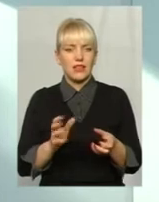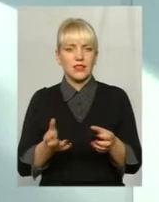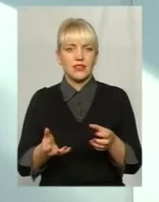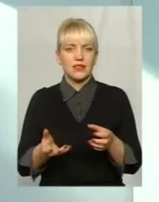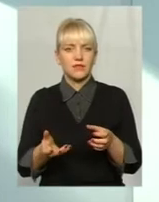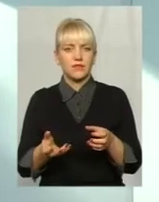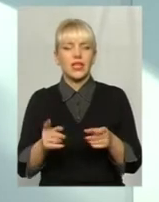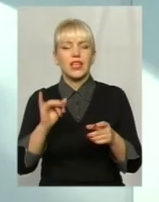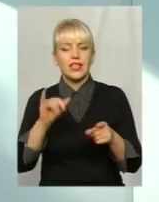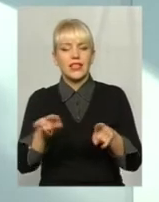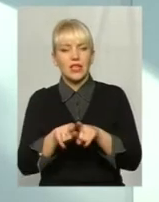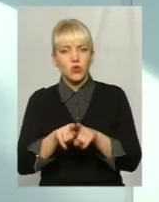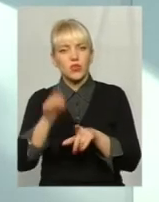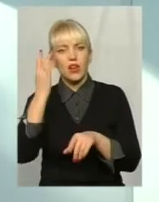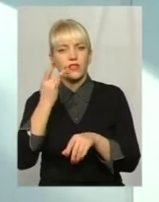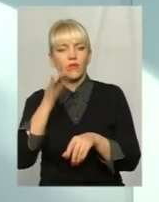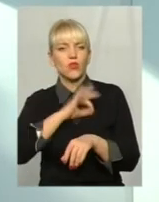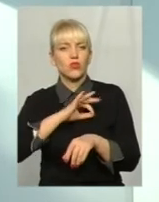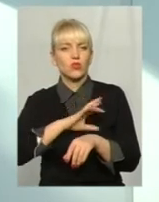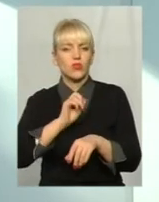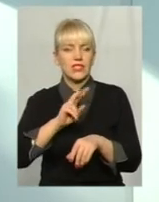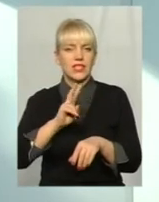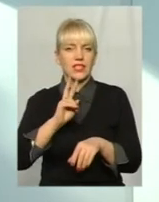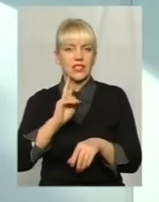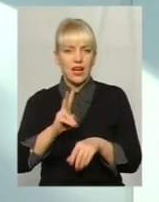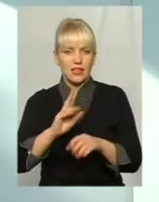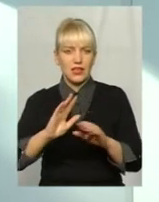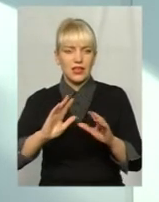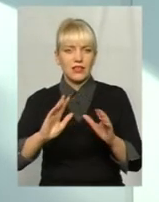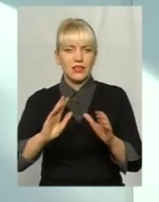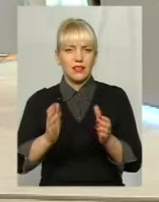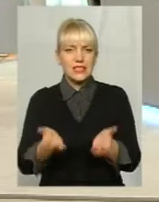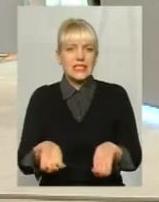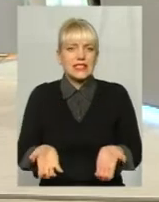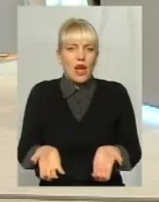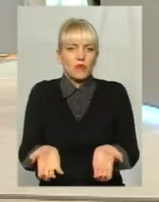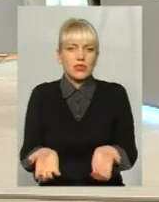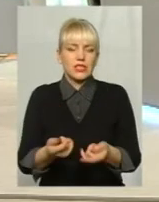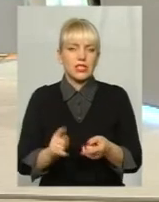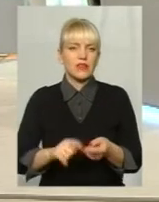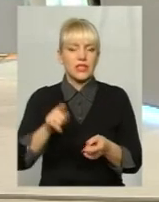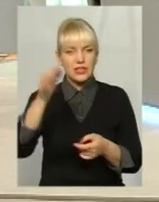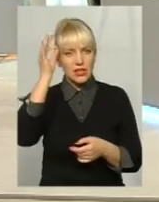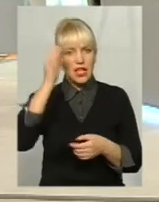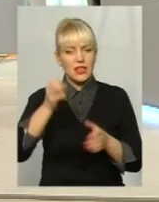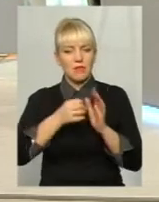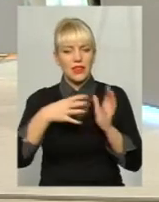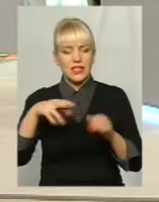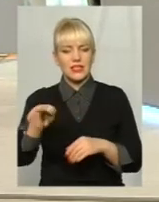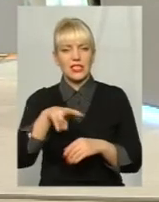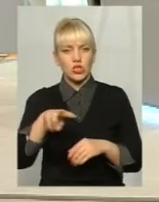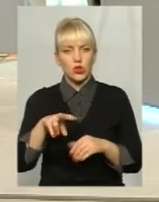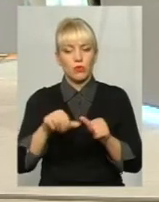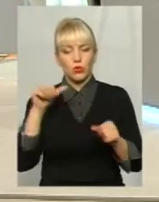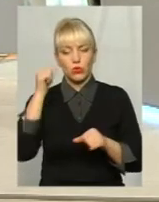інших цілей. І так, і для ЖЕКів деяку техніку придбали. Дивіться, ви згадали минулий рік, 15 листопада, коли зненацько впав